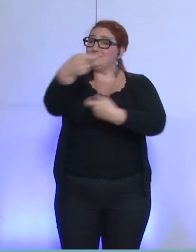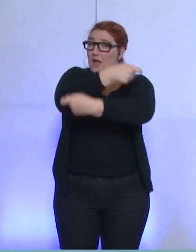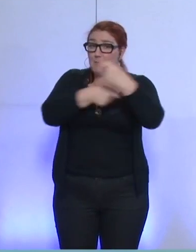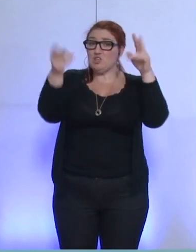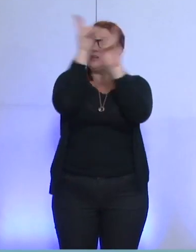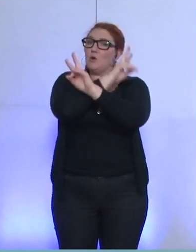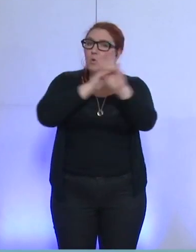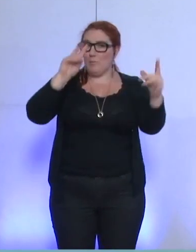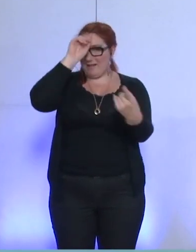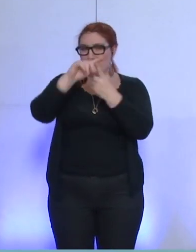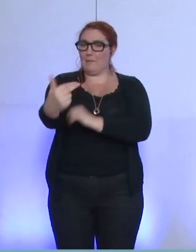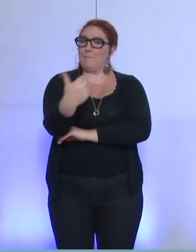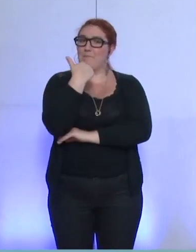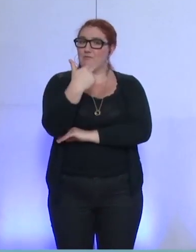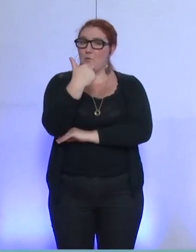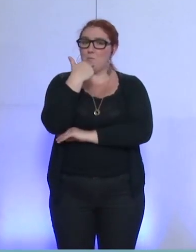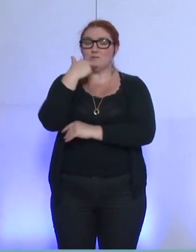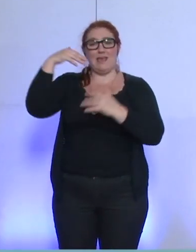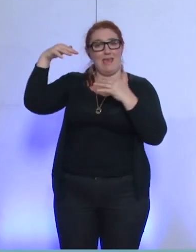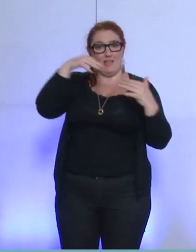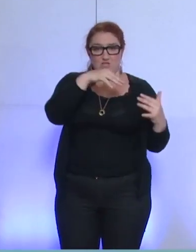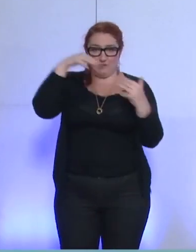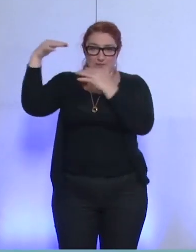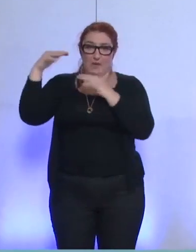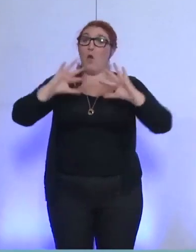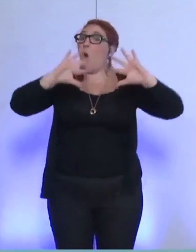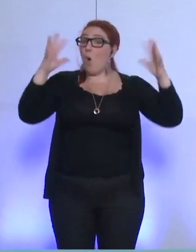appelle un dialogue compétitif.